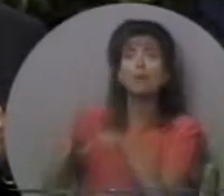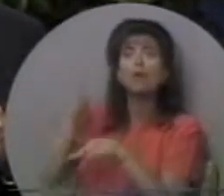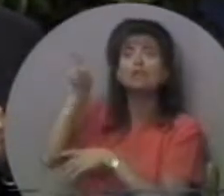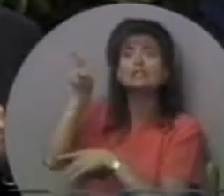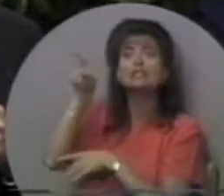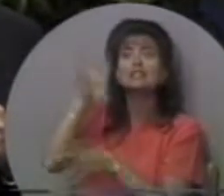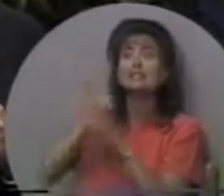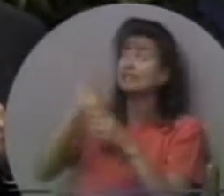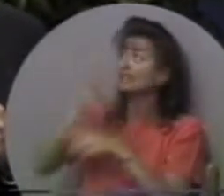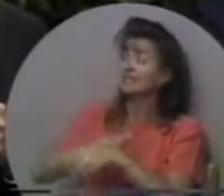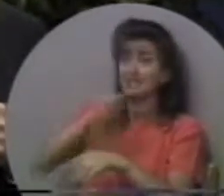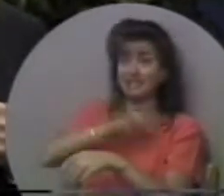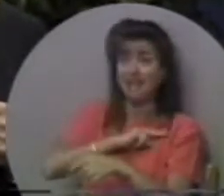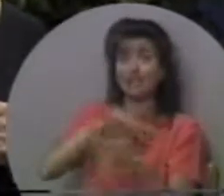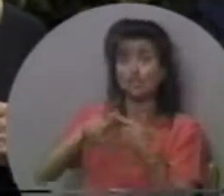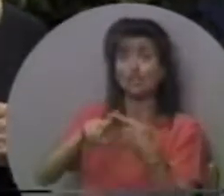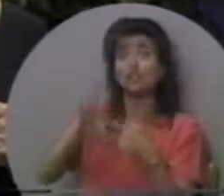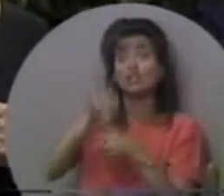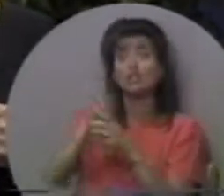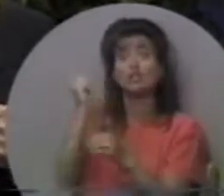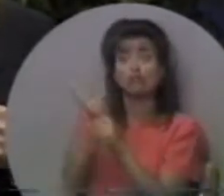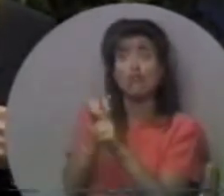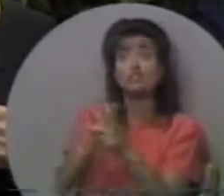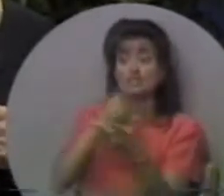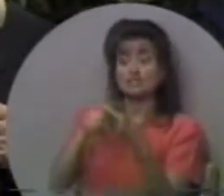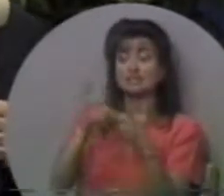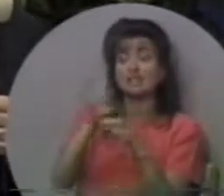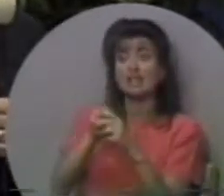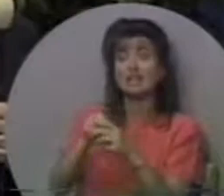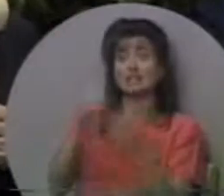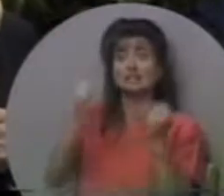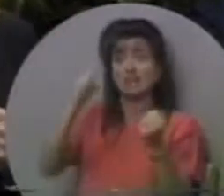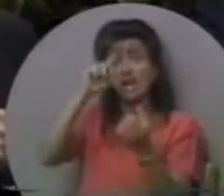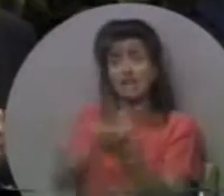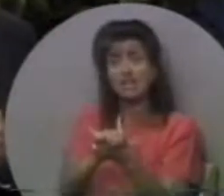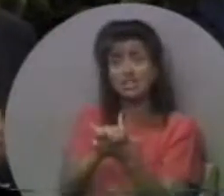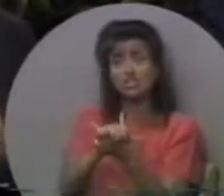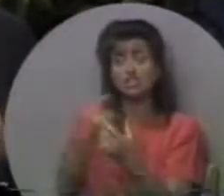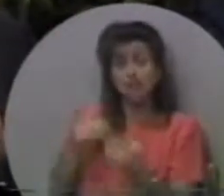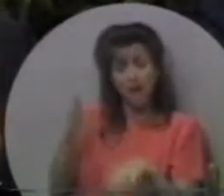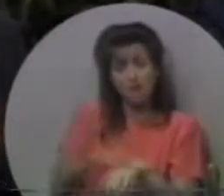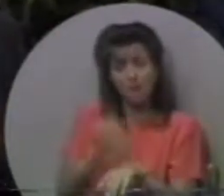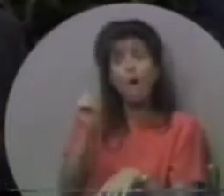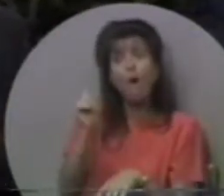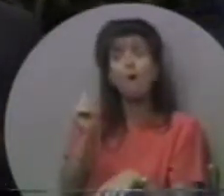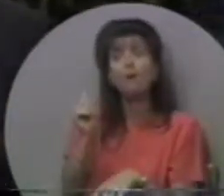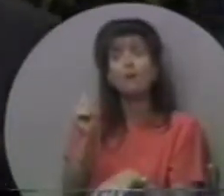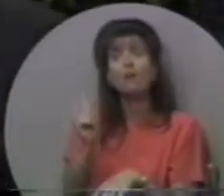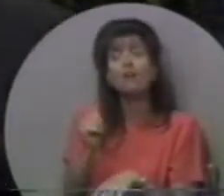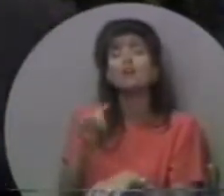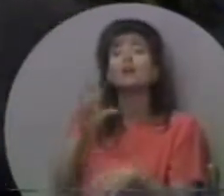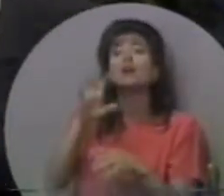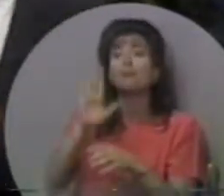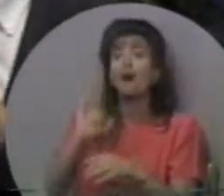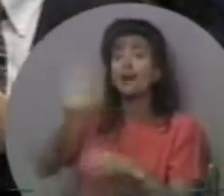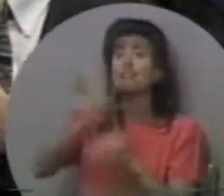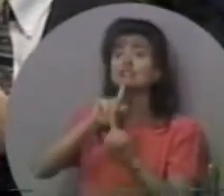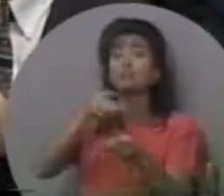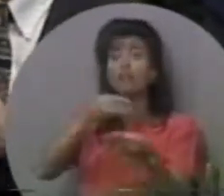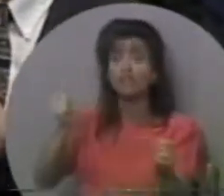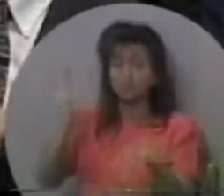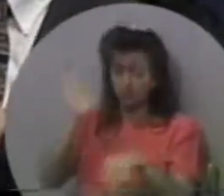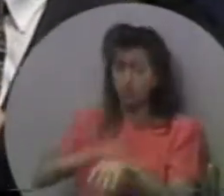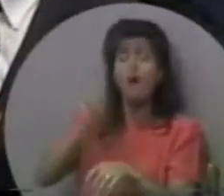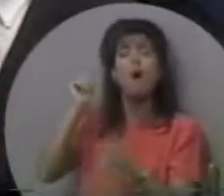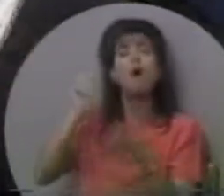особи. Я покликаний до його природи, до його правилісті. покликаний до переконань. Я покликаний його